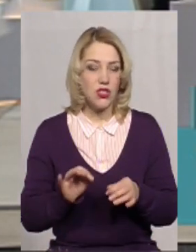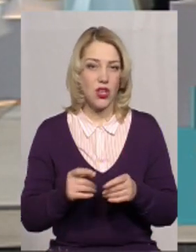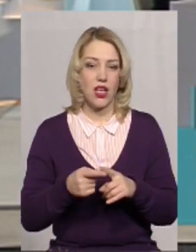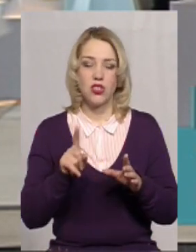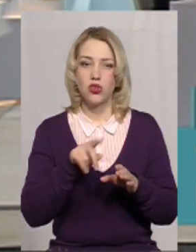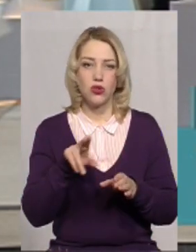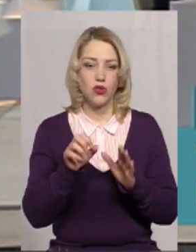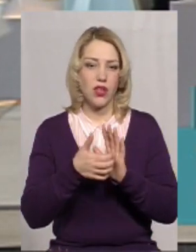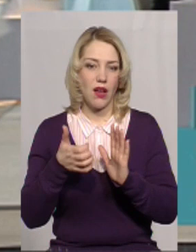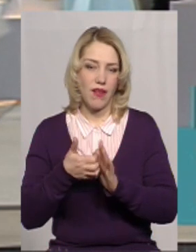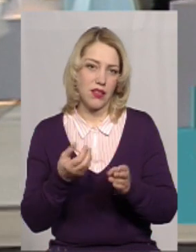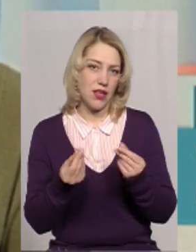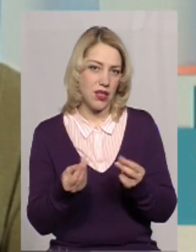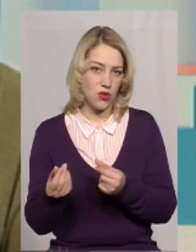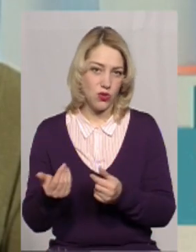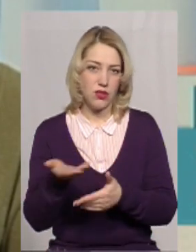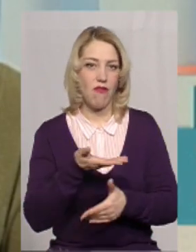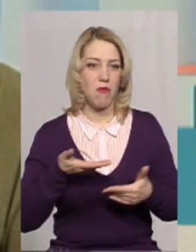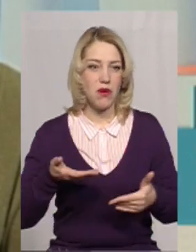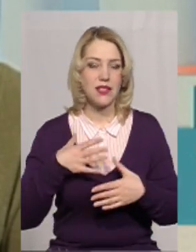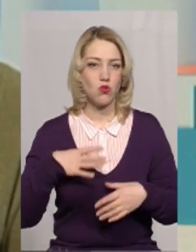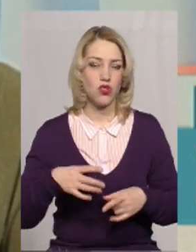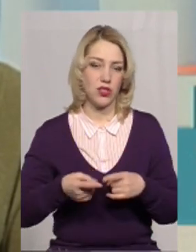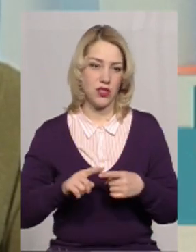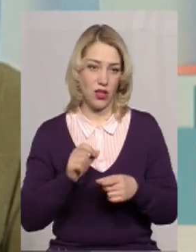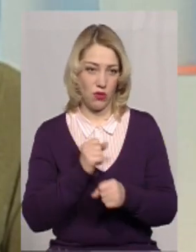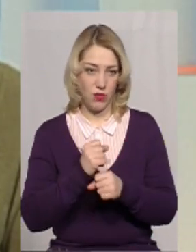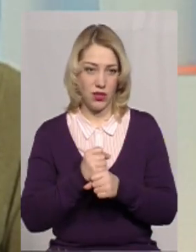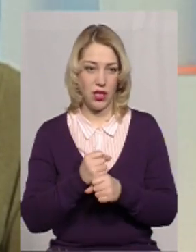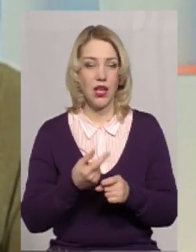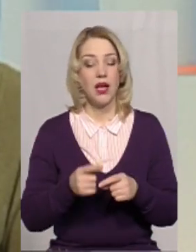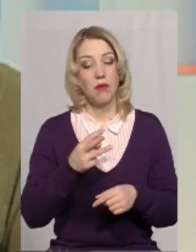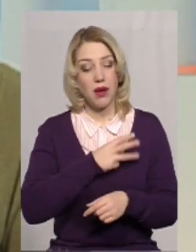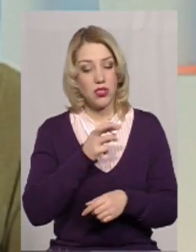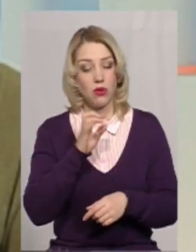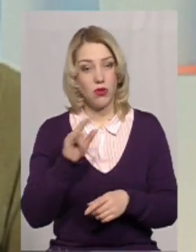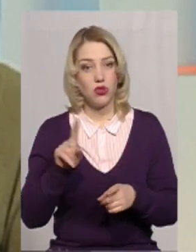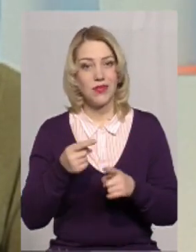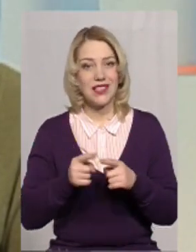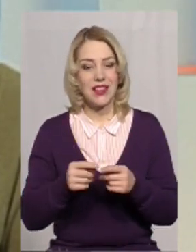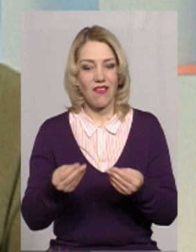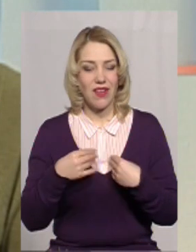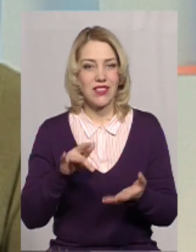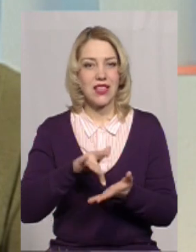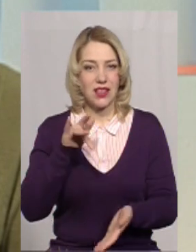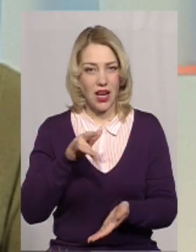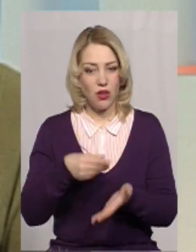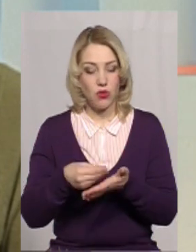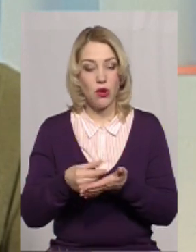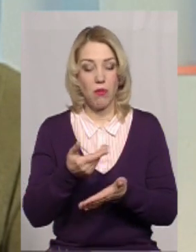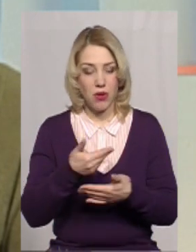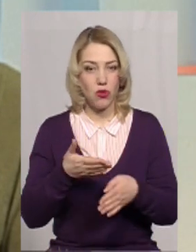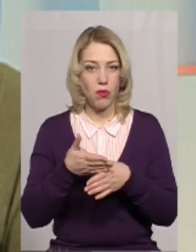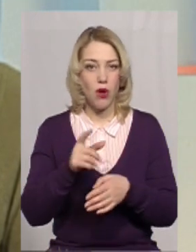тотального нехватки ресурсів ми просто змушені це робити. Бажано, щоб це давало, звичайно, центральний бюджет, але ми допомагаємо, адже люди